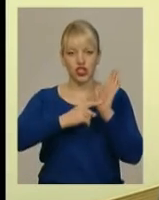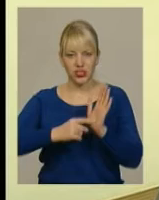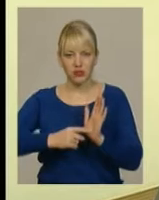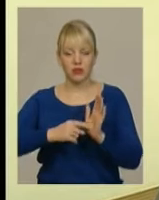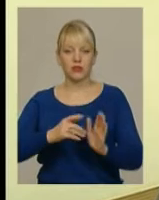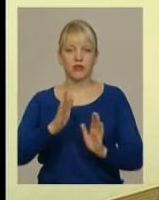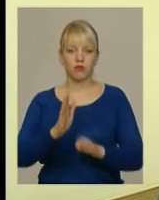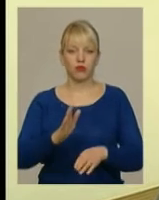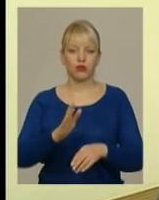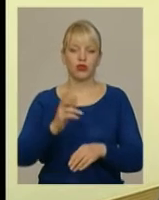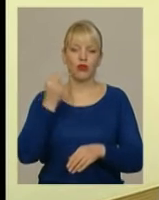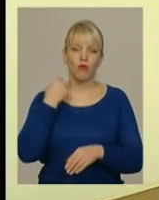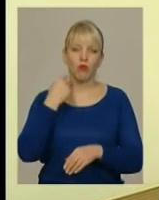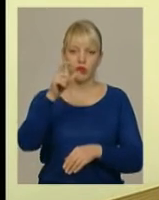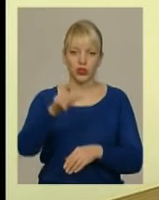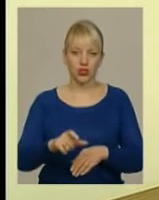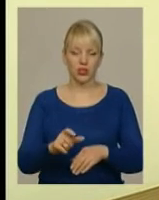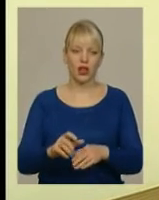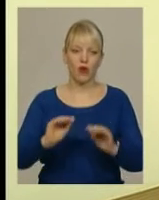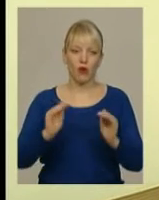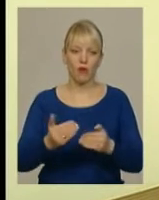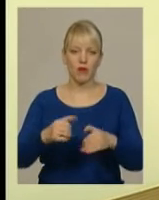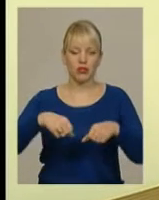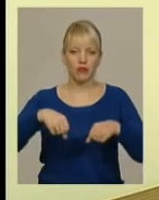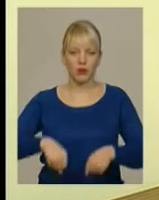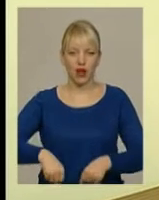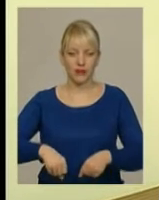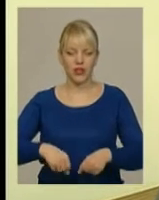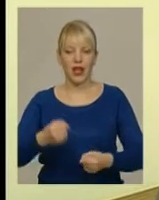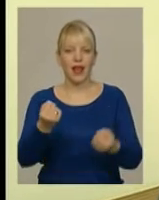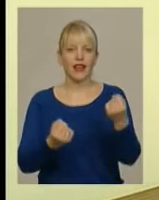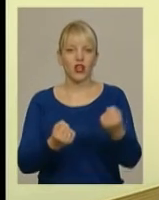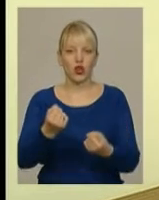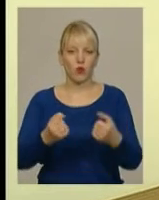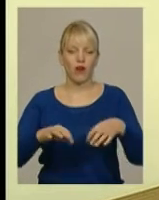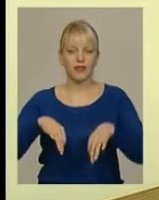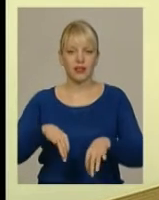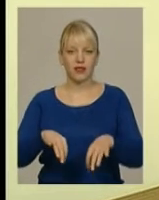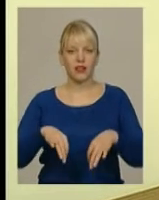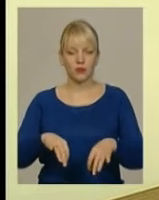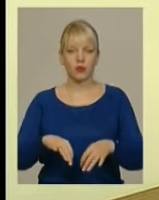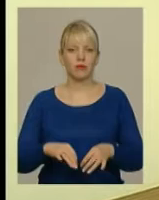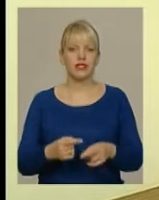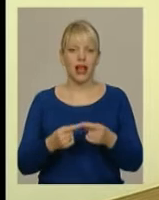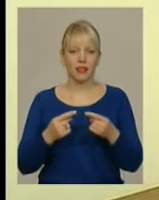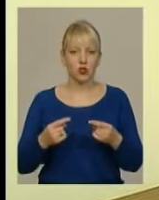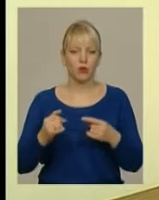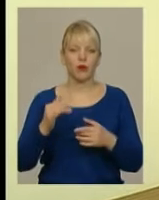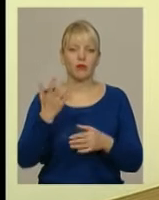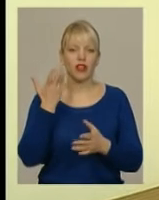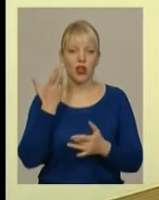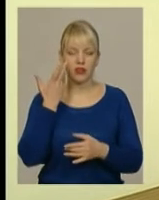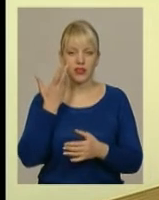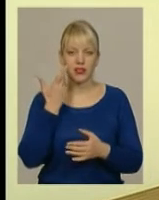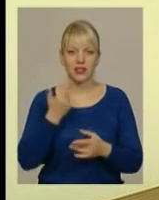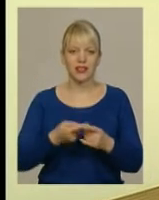боржника будуть обмежувати вправи керування транспортним засобом. Наскільки ми знаємо, що переважна більшість боржників по